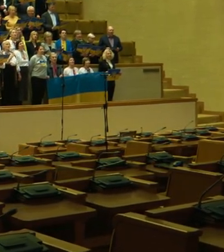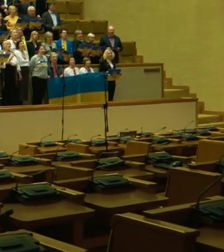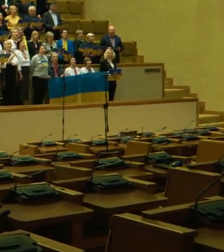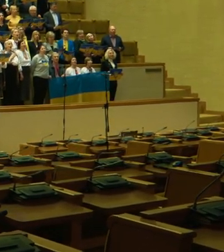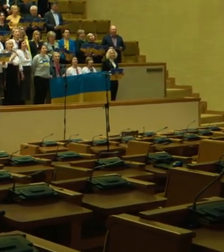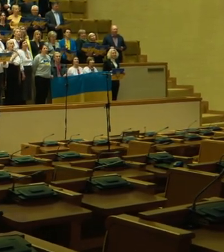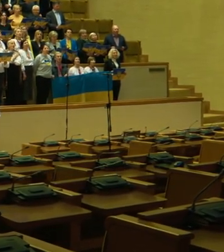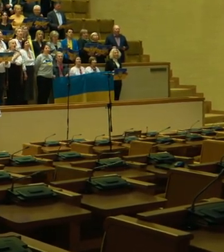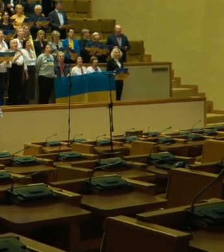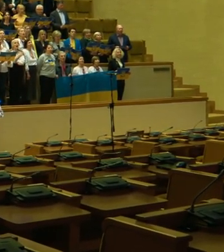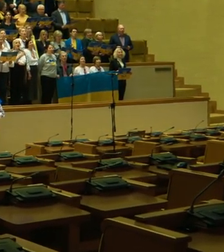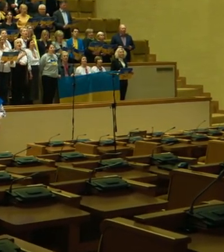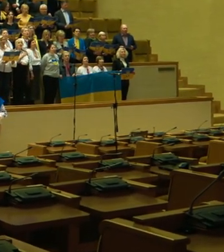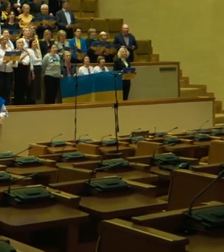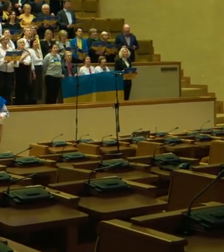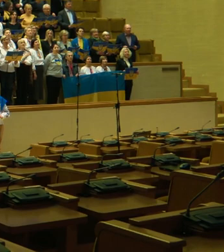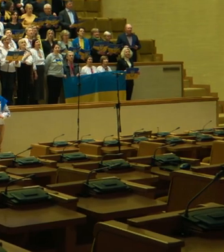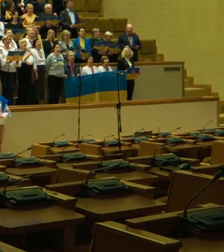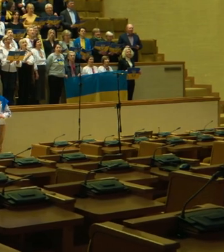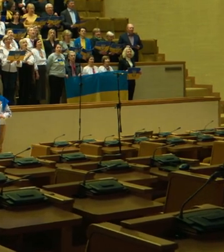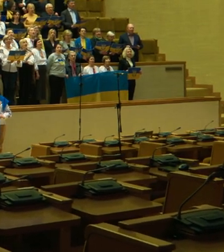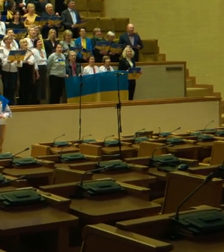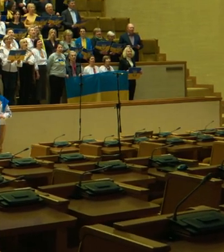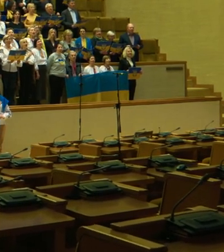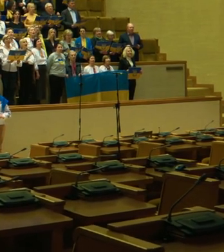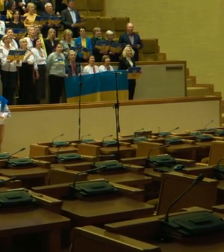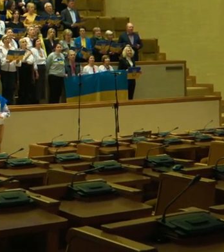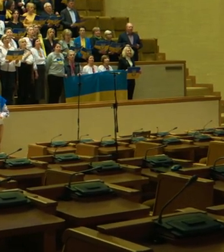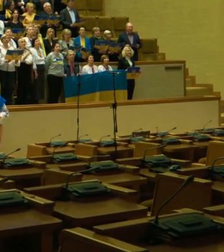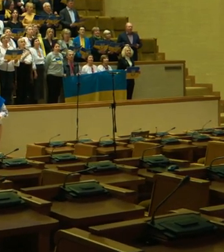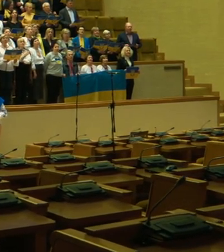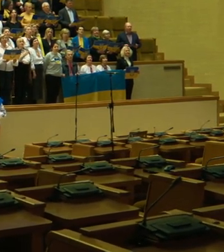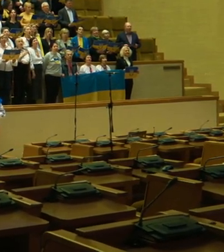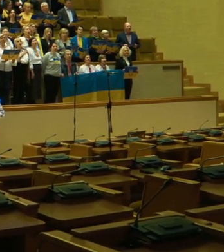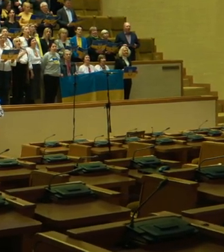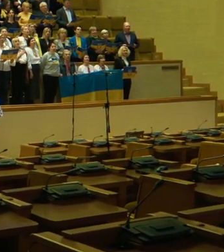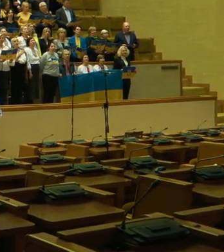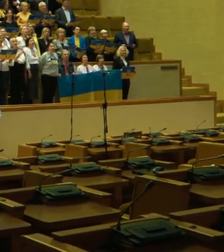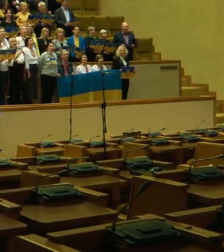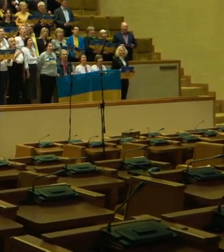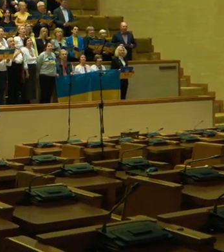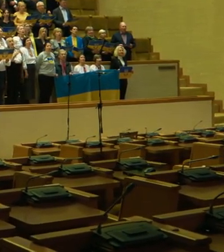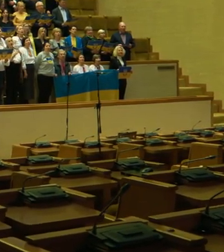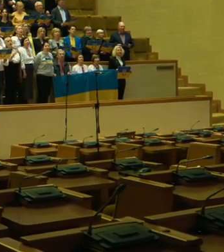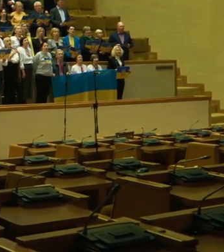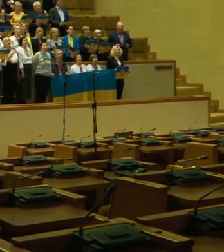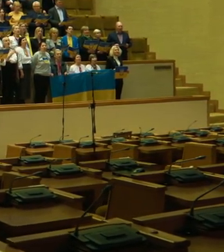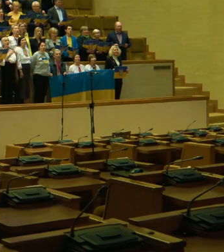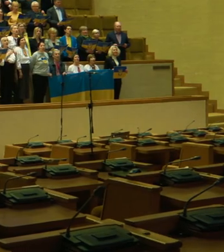pabrėžė, kartu visa Lietuva